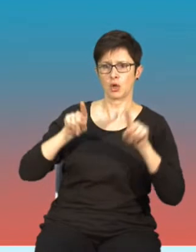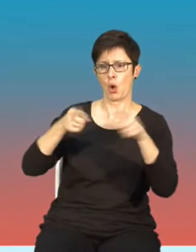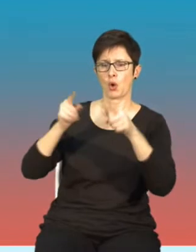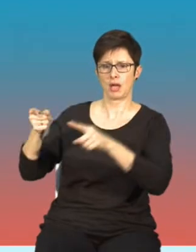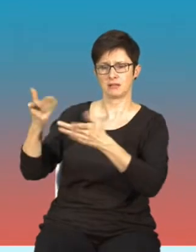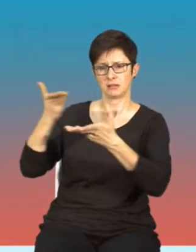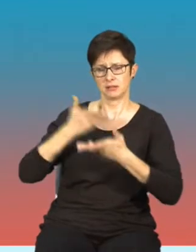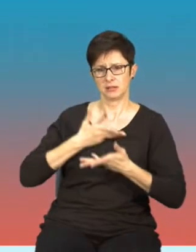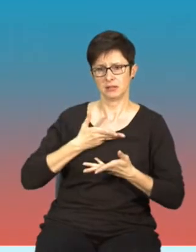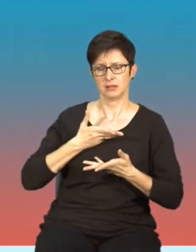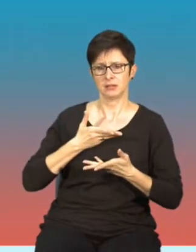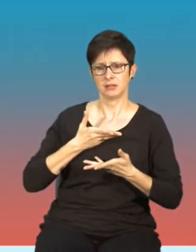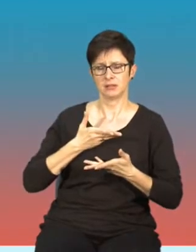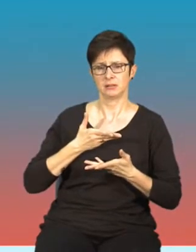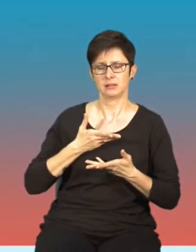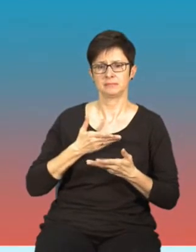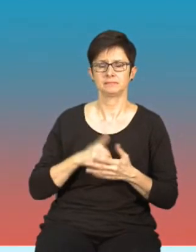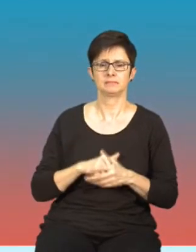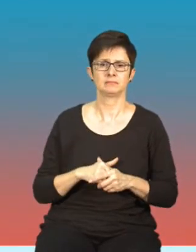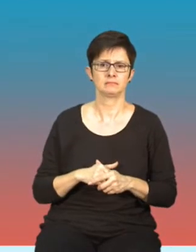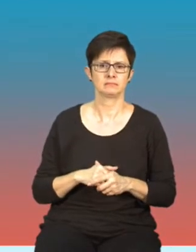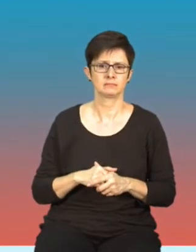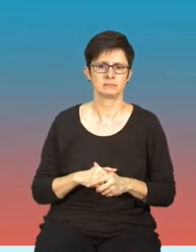od konkretnej instytucji.